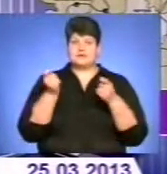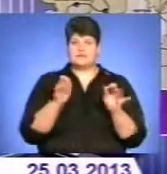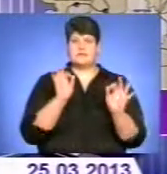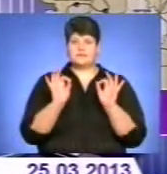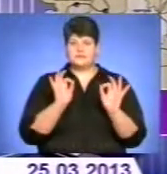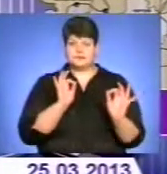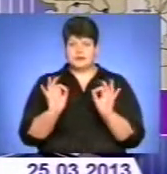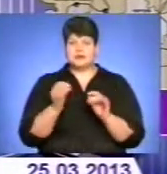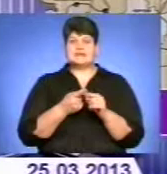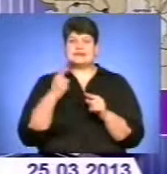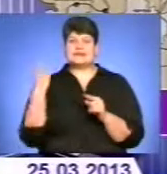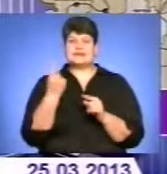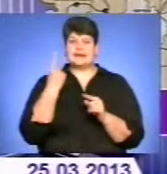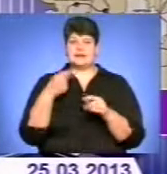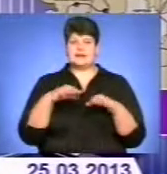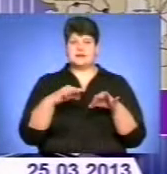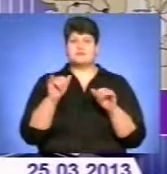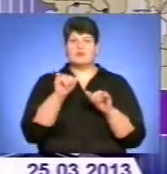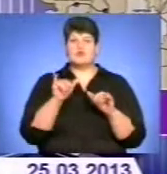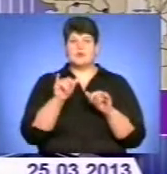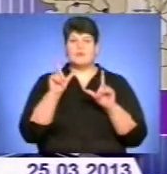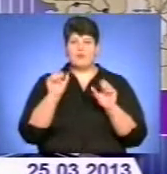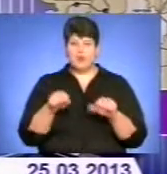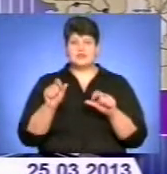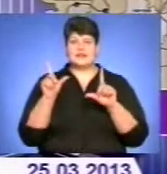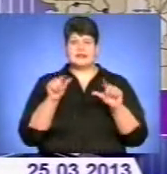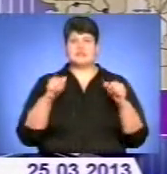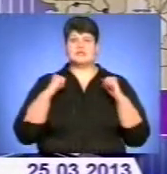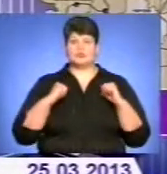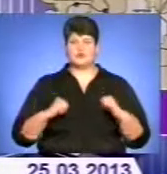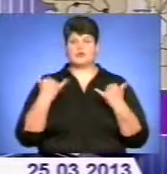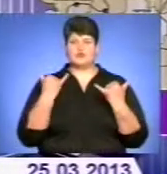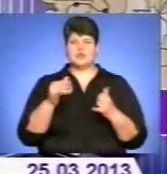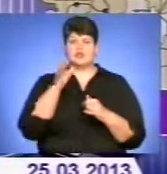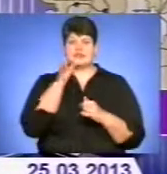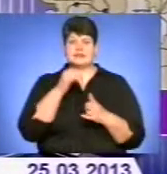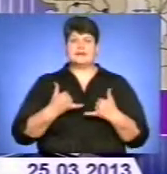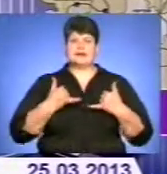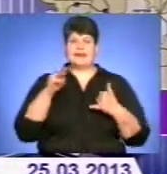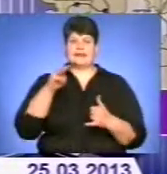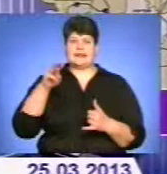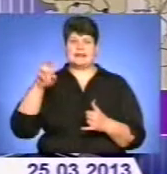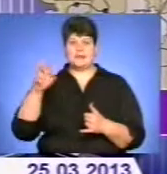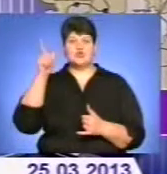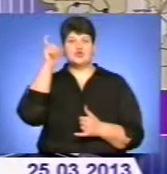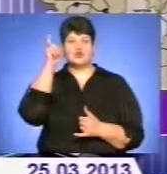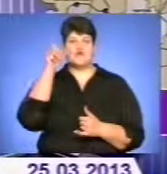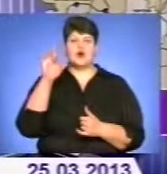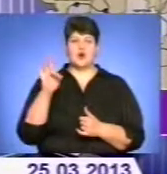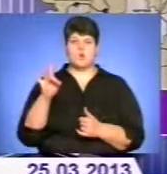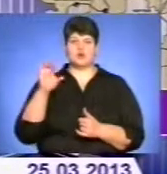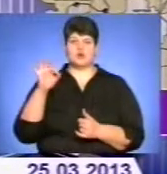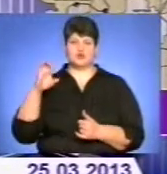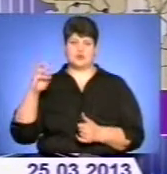яким можна добратися спокійно у наш час. Для інформаційної програми ТТБ і Щурткова Роман